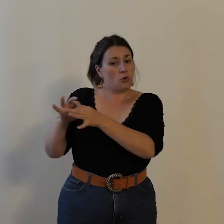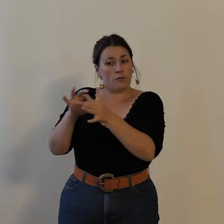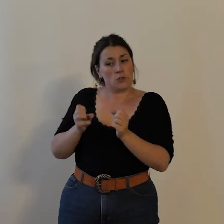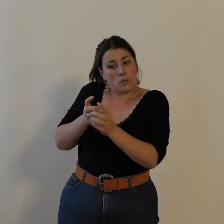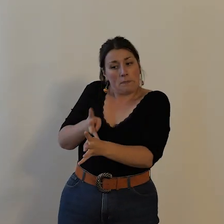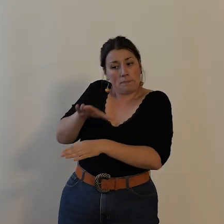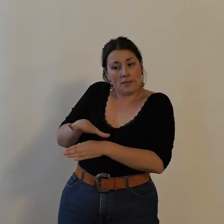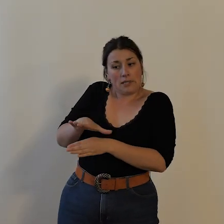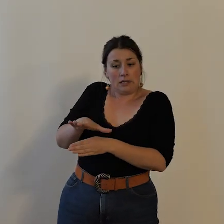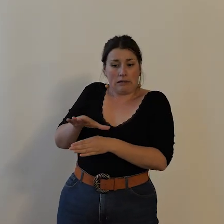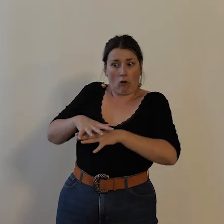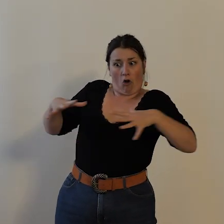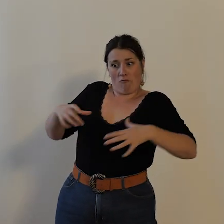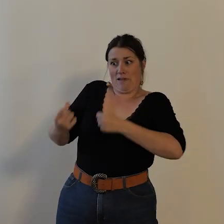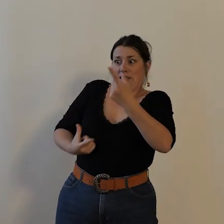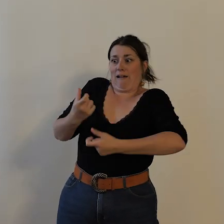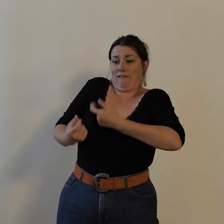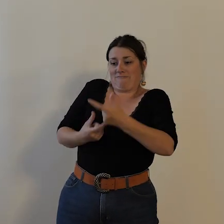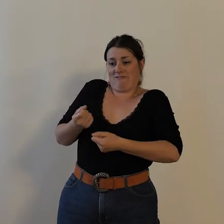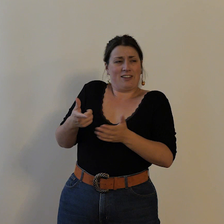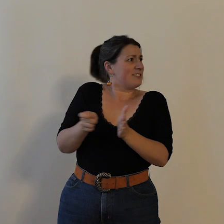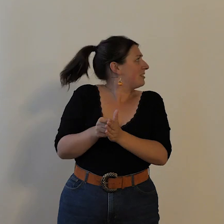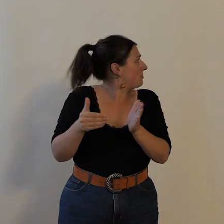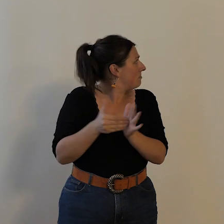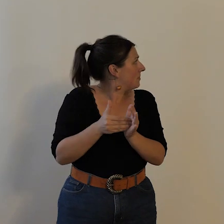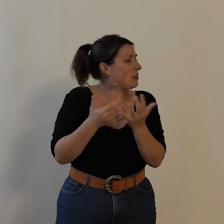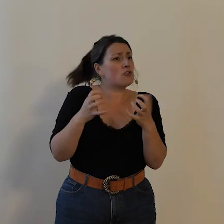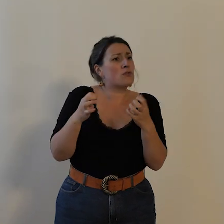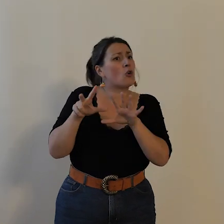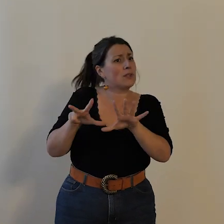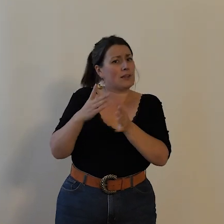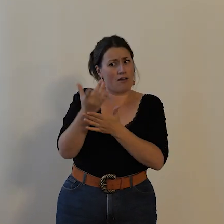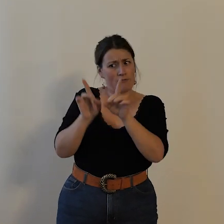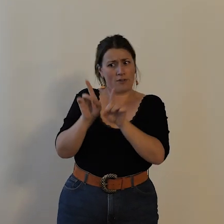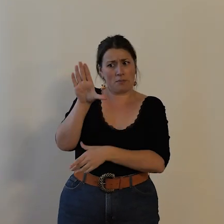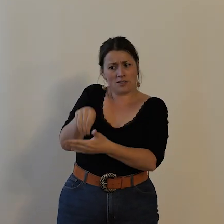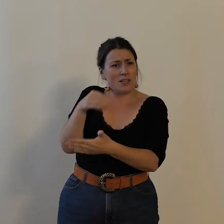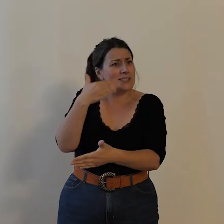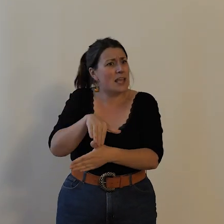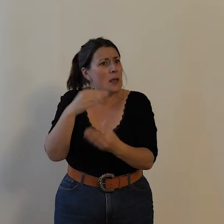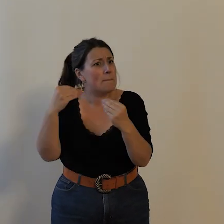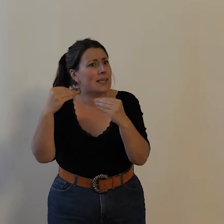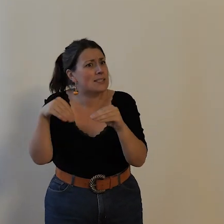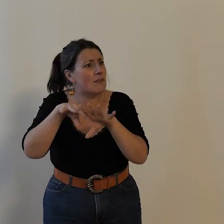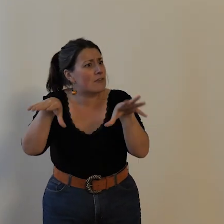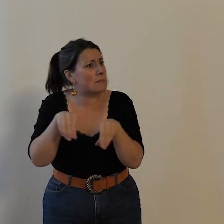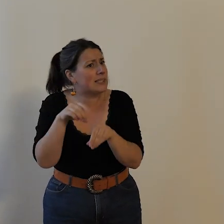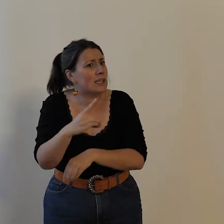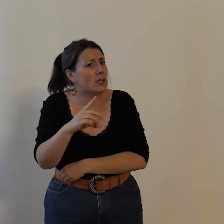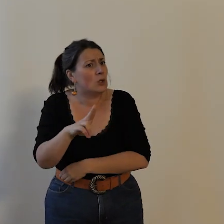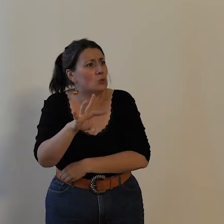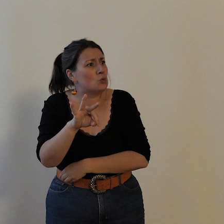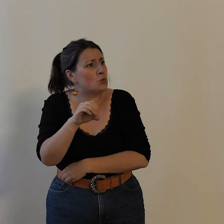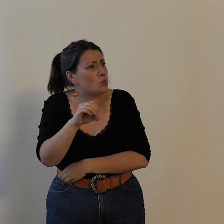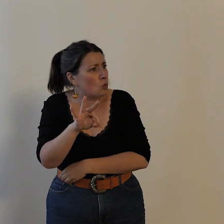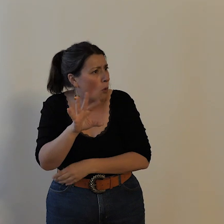municipale de 1908 le Grand Bazar c'est les nouvelles galeries c'est le magasin de la famille Dutot imaginez